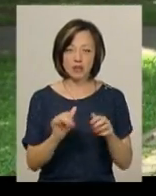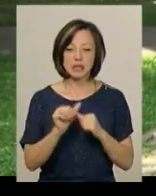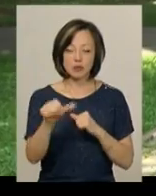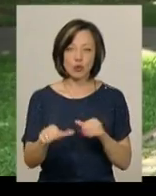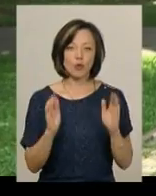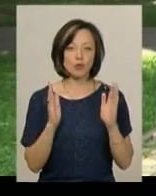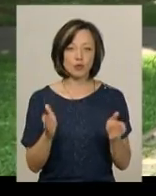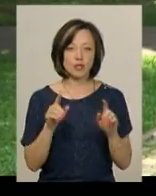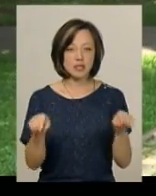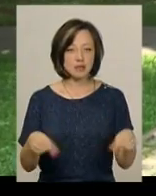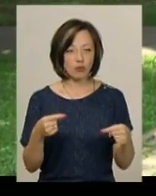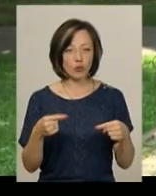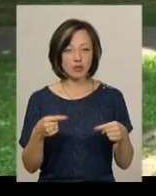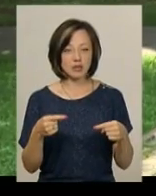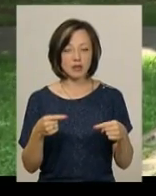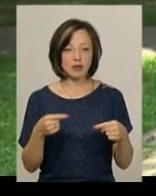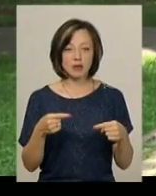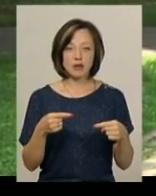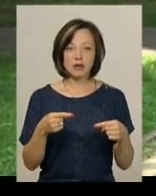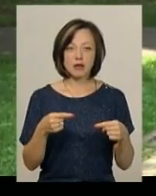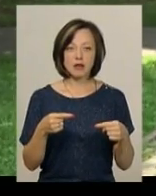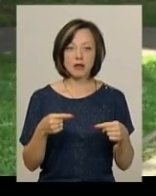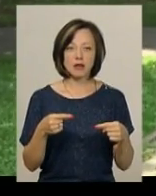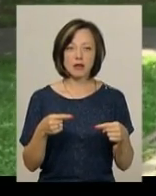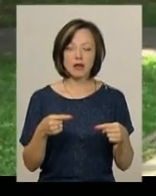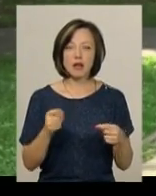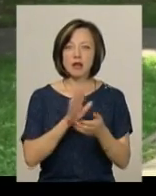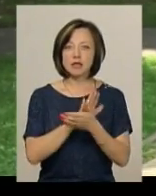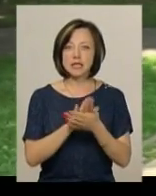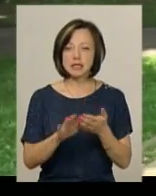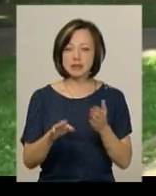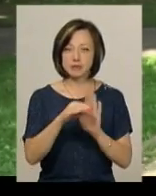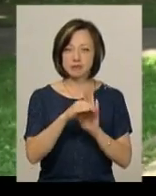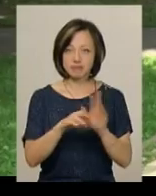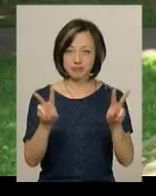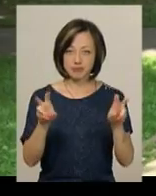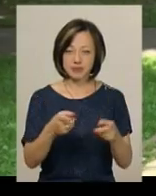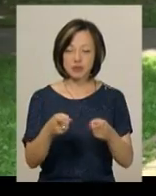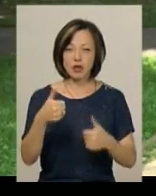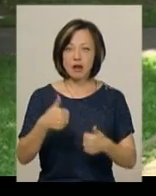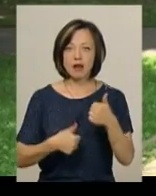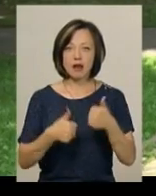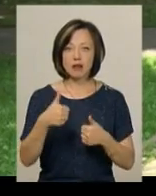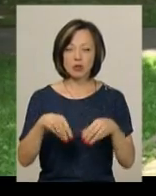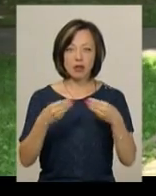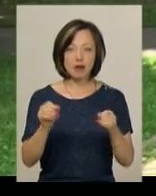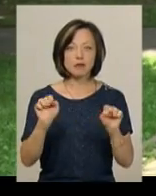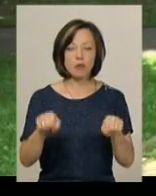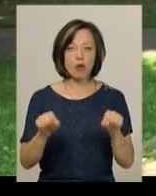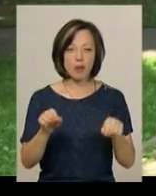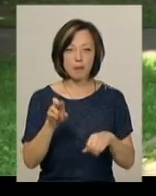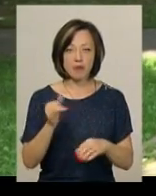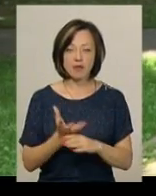буде створена певна екосистема для того, щоб залучати грантодавців, які б мали можливість